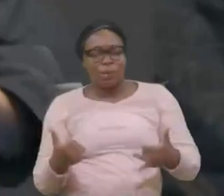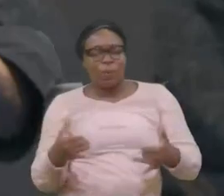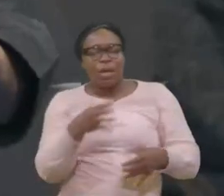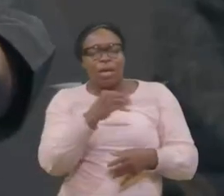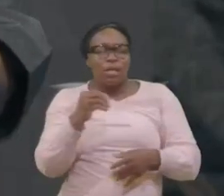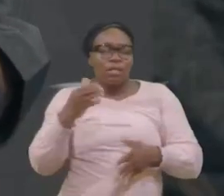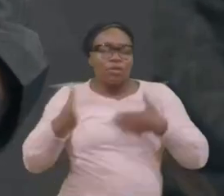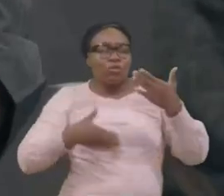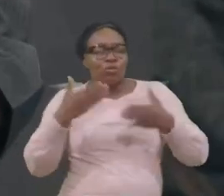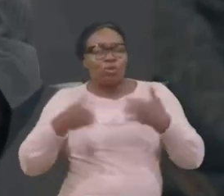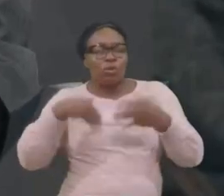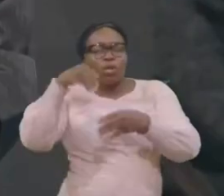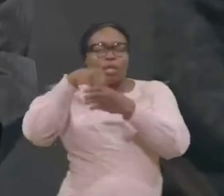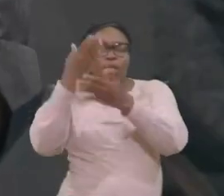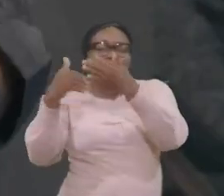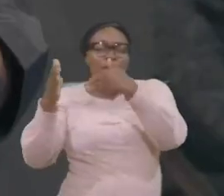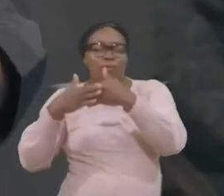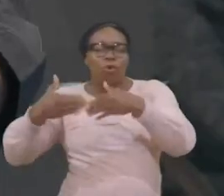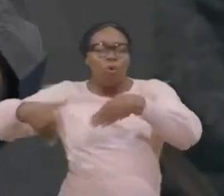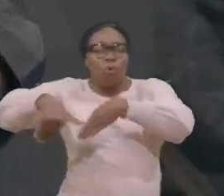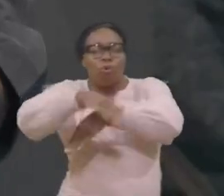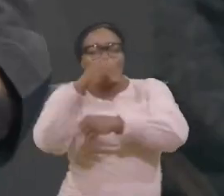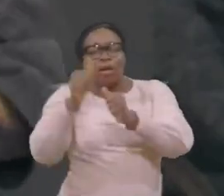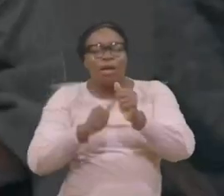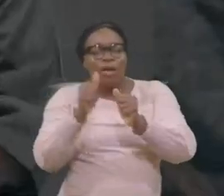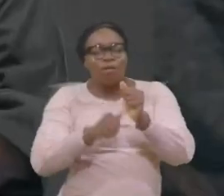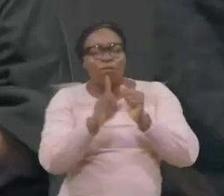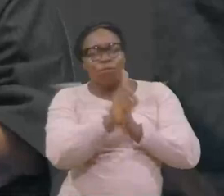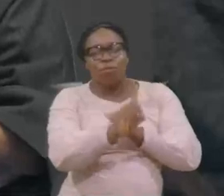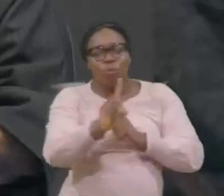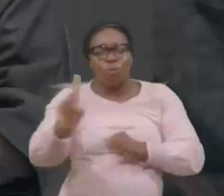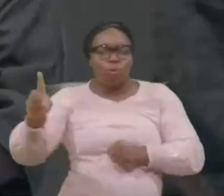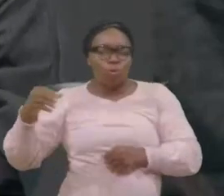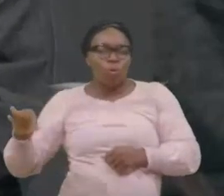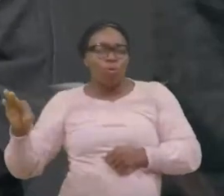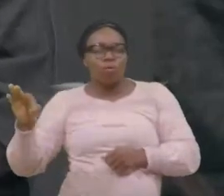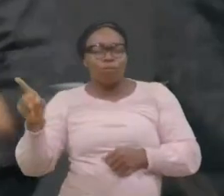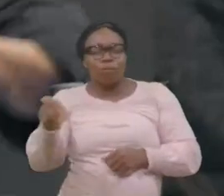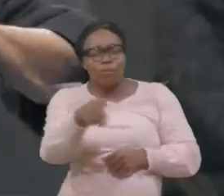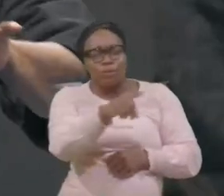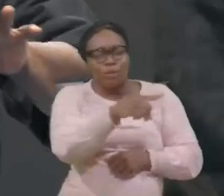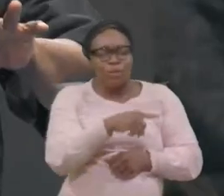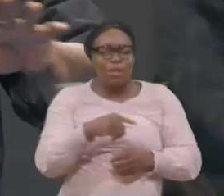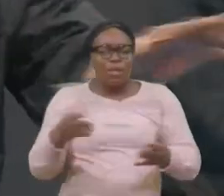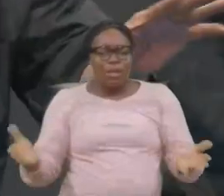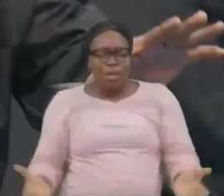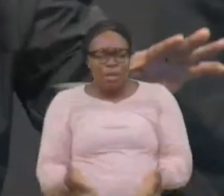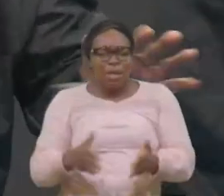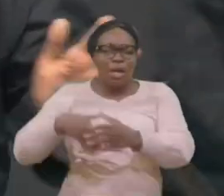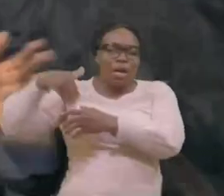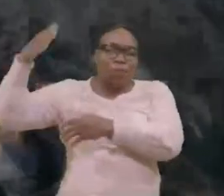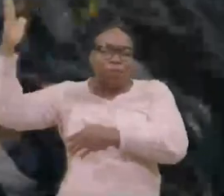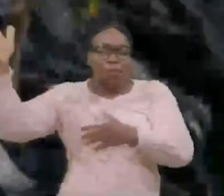au ciel, Sur tout un chacun, Ici, Au lieu alpha, Là-bas, En ligne,